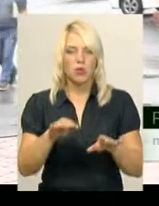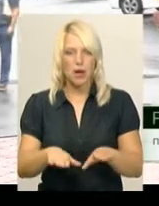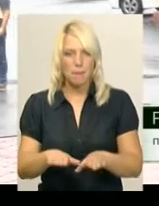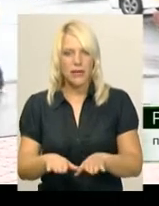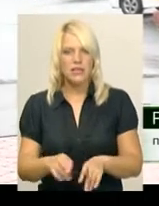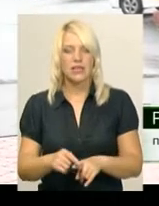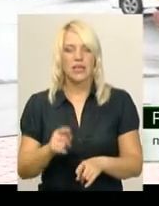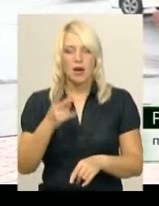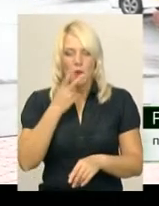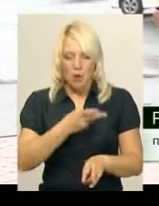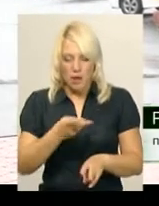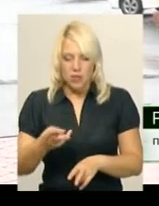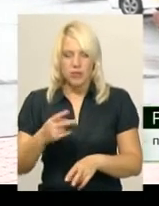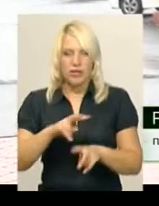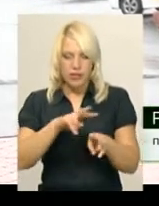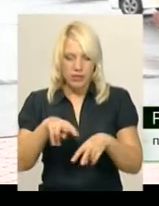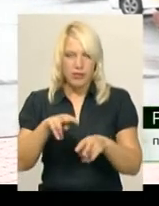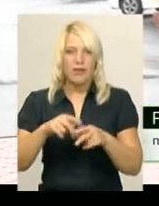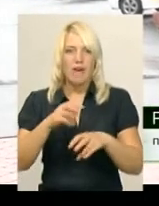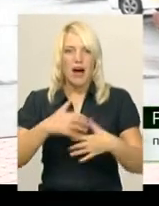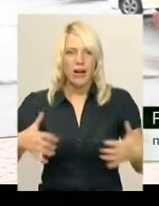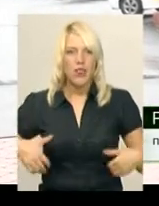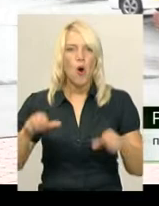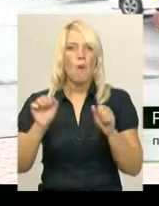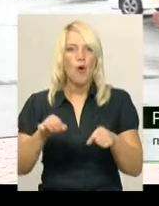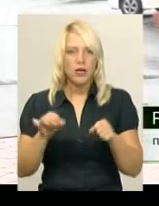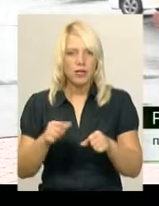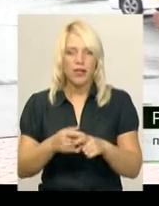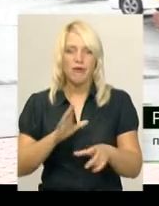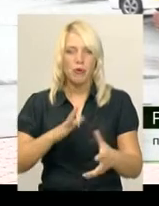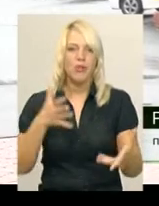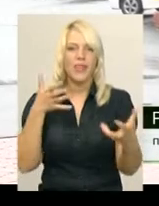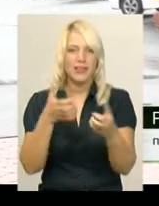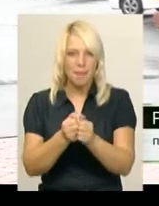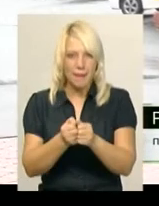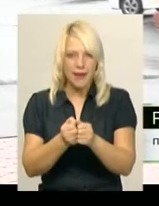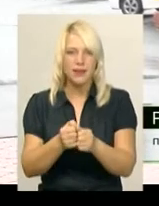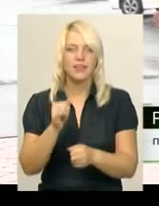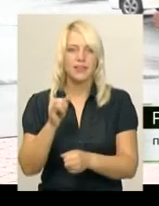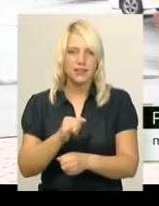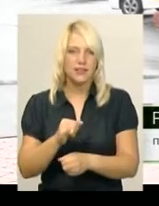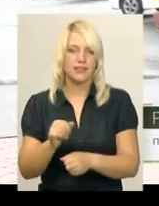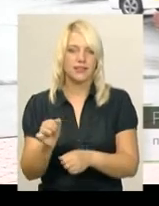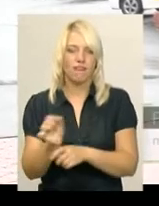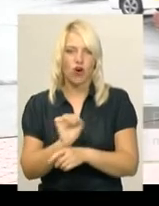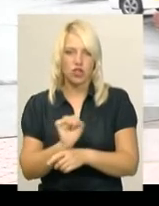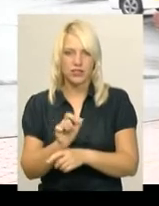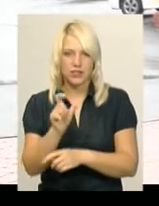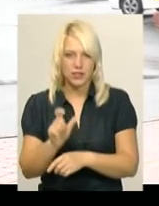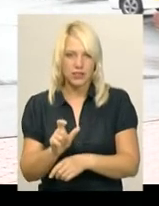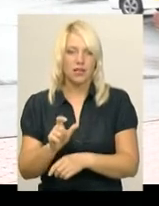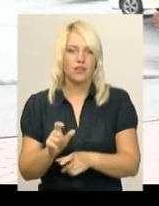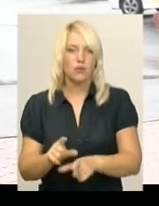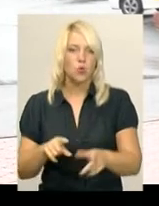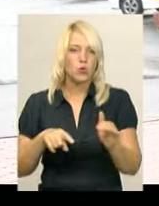побачили та побередню оголену тварину, і засували, що, можливо, сталося ДТП, звітнення, і водій з місця події утік,